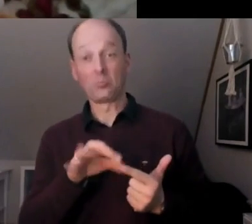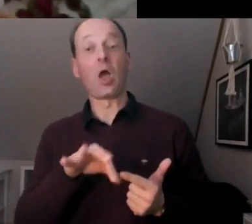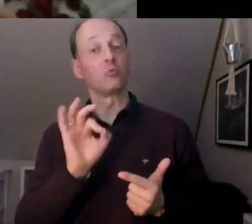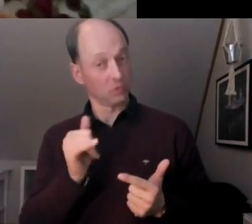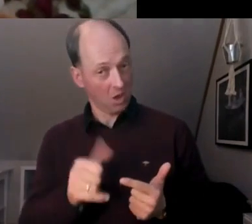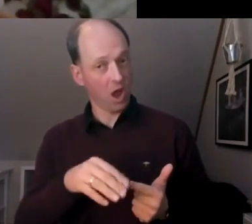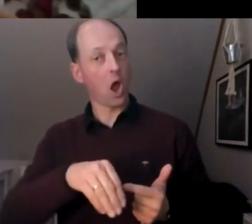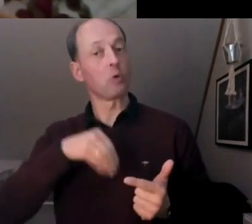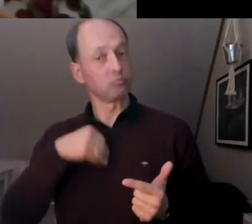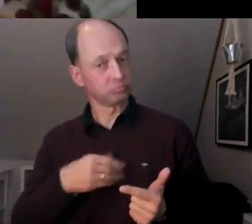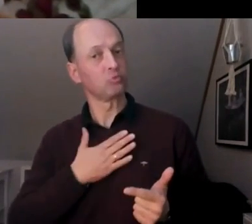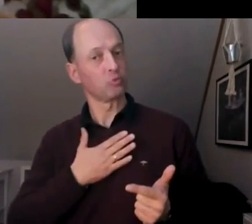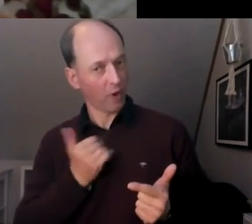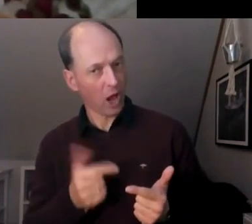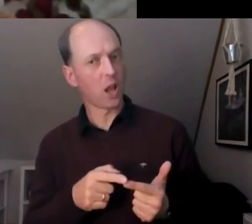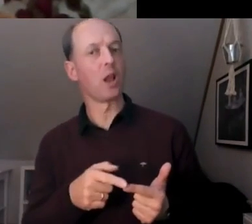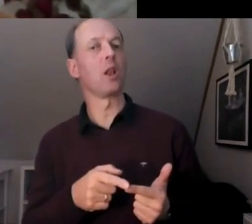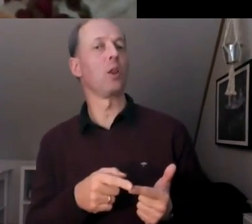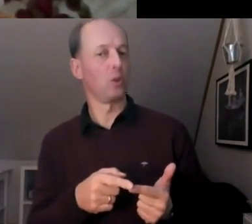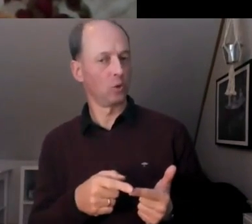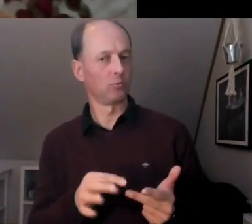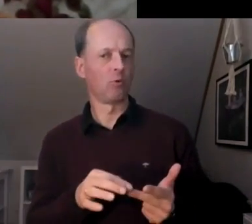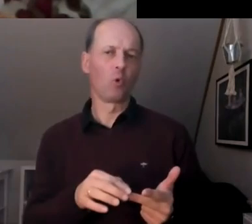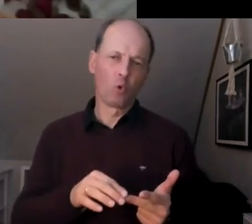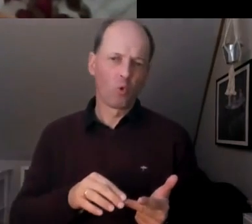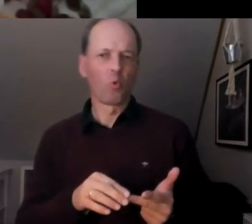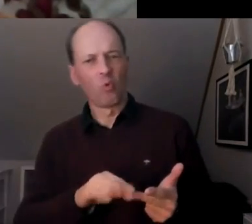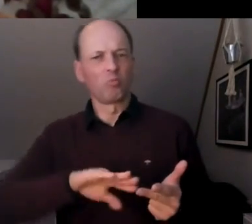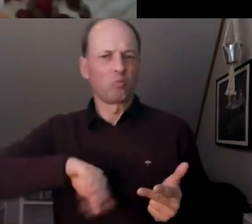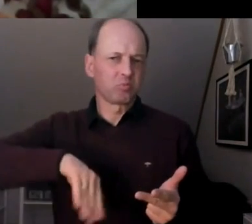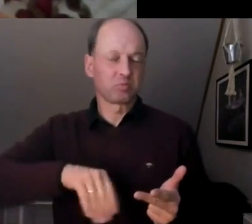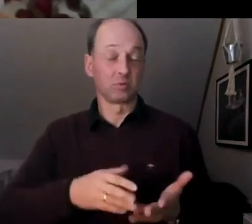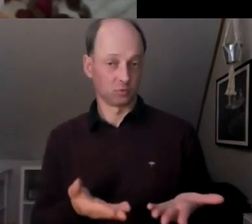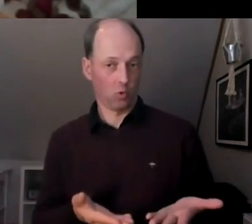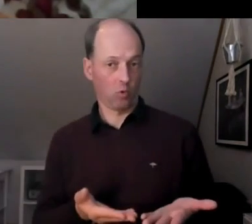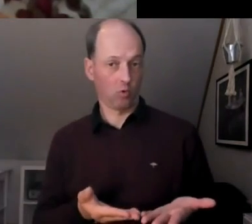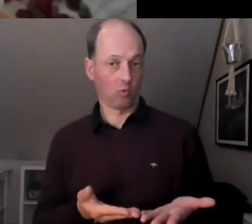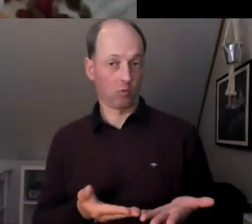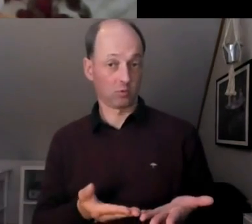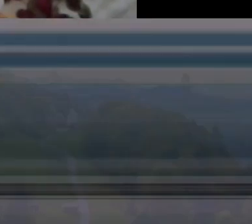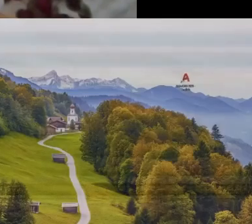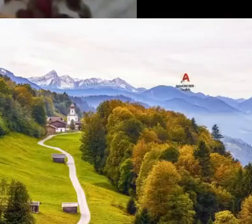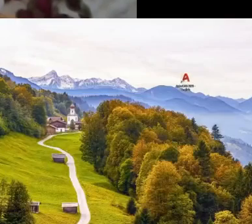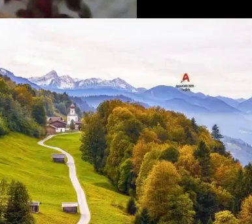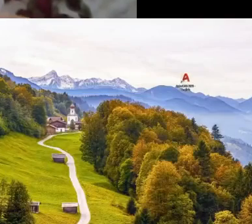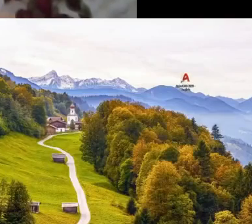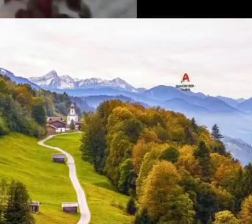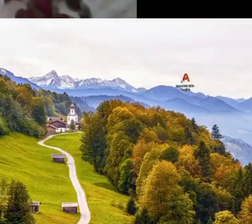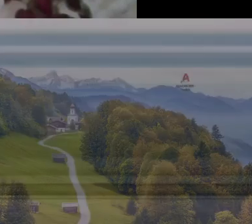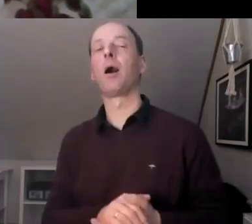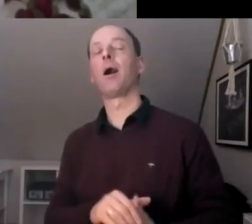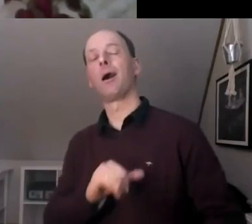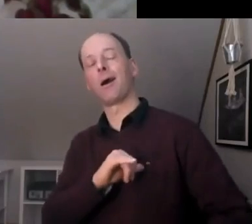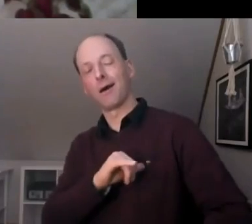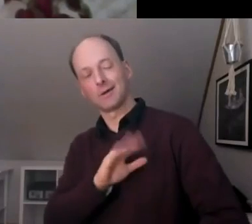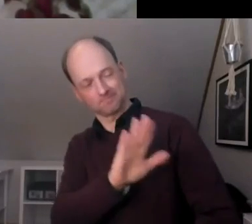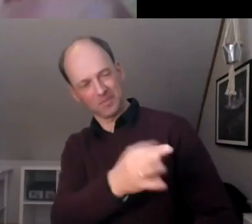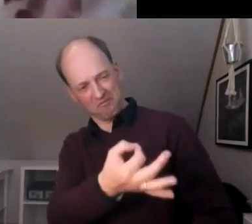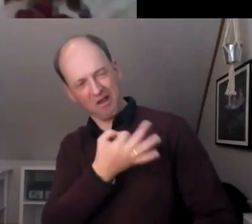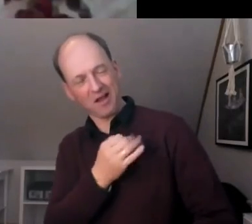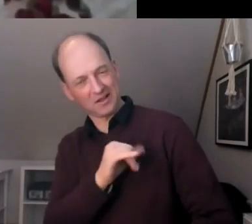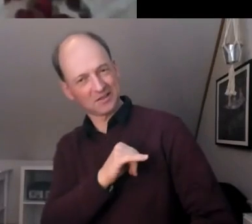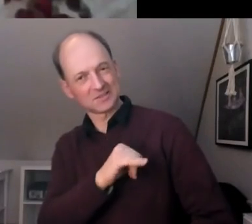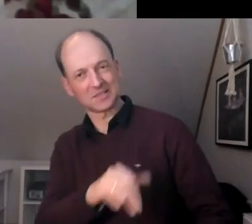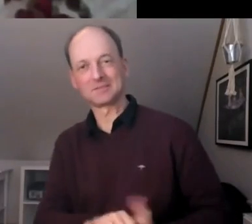Und das ist auf jeden Fall eine sehr relevante und sehr interessante Frage. Und also in der Wissenschaft gibt